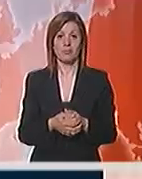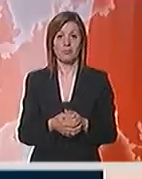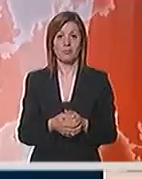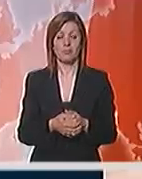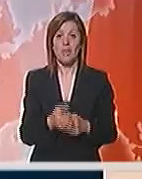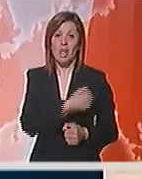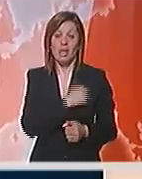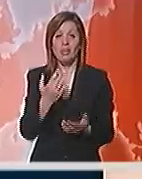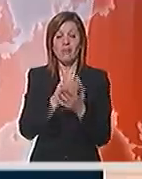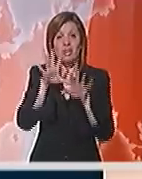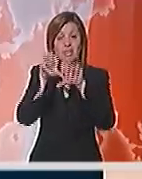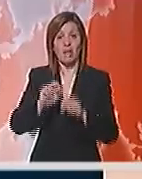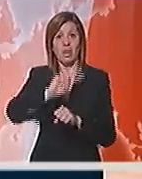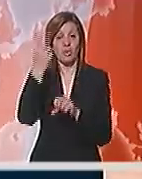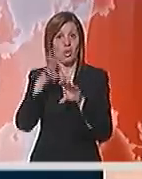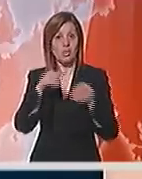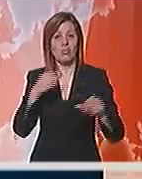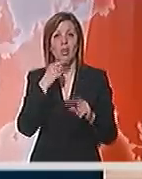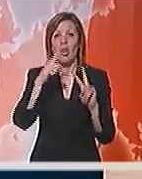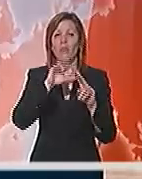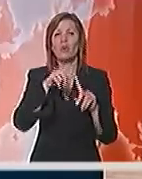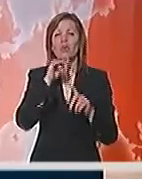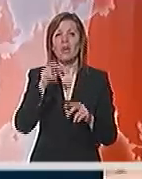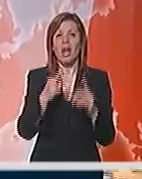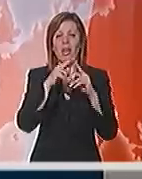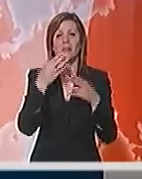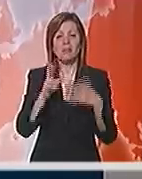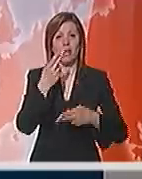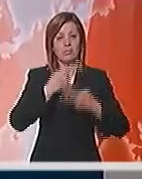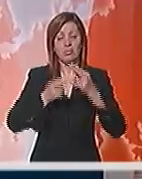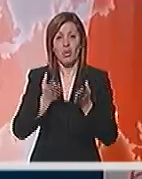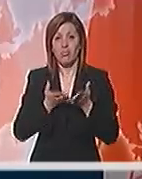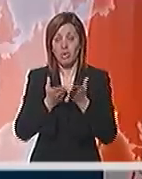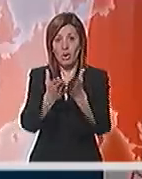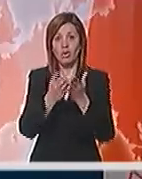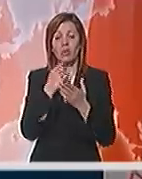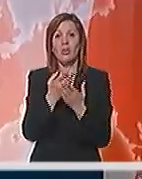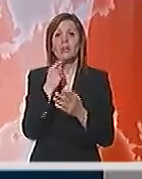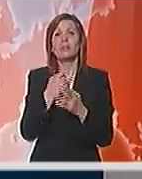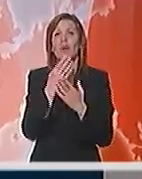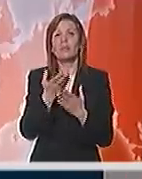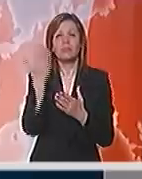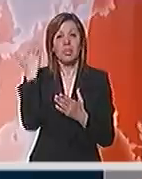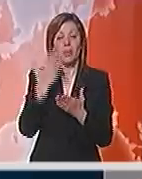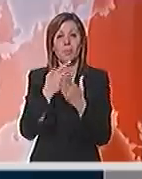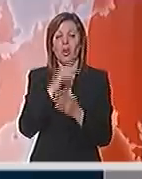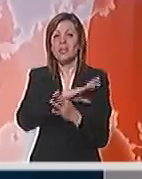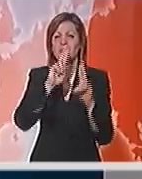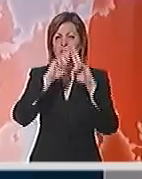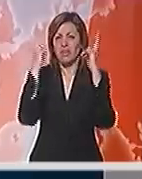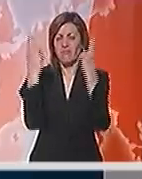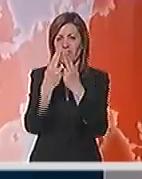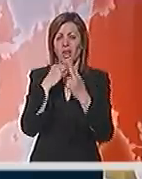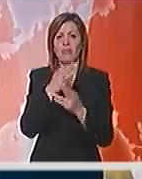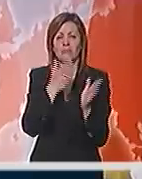Kriza je već zahvatila druge zemlje. U Portugaliji se to vidi po slabom prometu u lukama, inače zakrčenim od kontejnera s robom iz svih krajeva sveta.